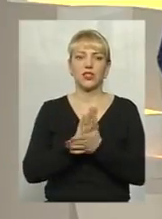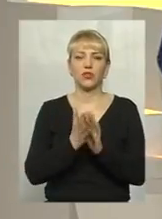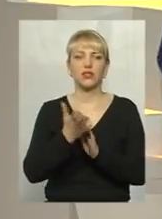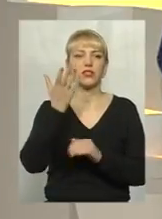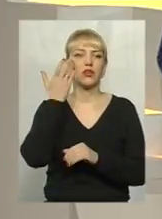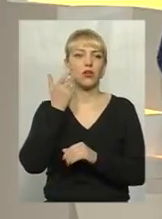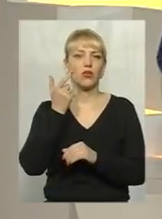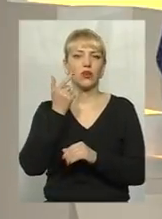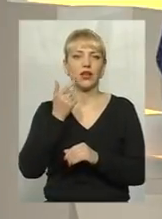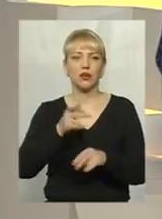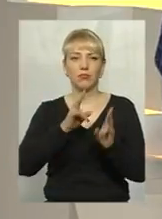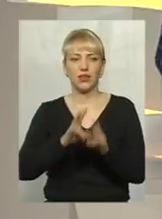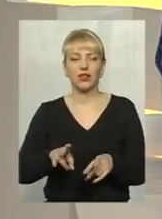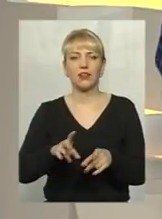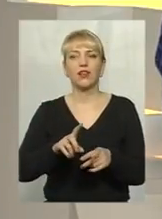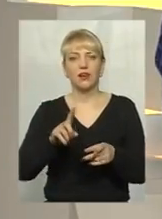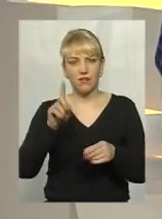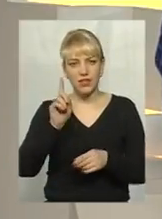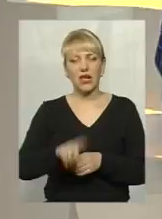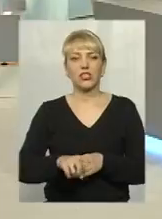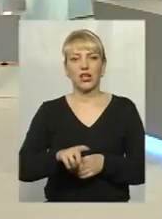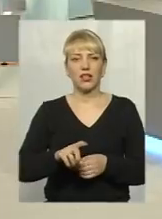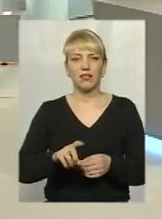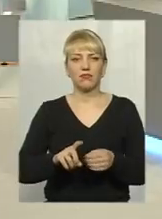біда таке настигла наші людини?